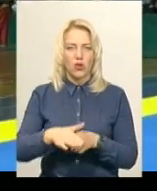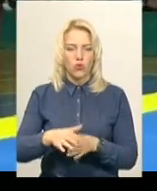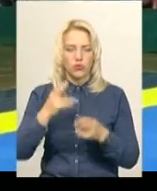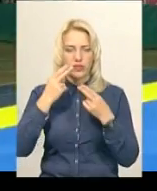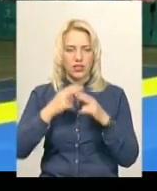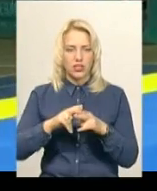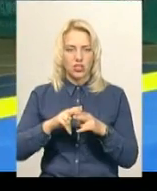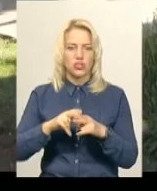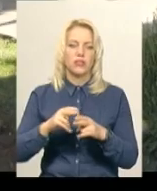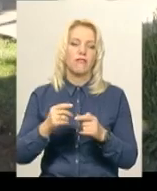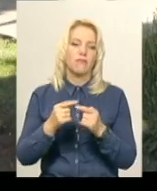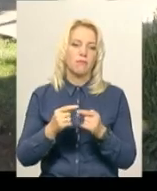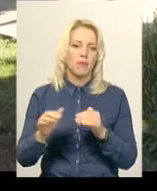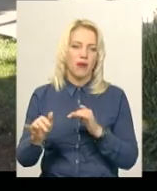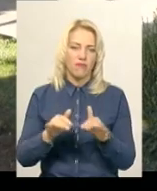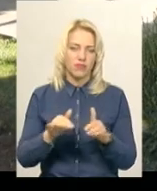та без неї.